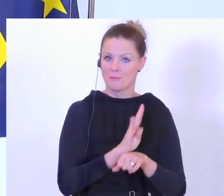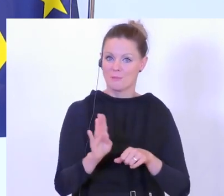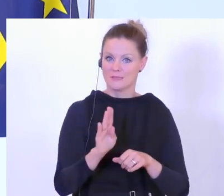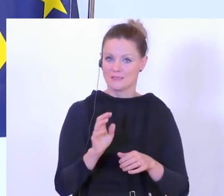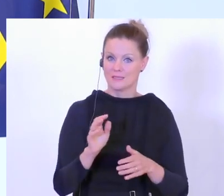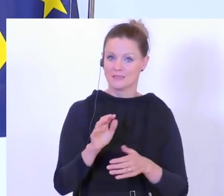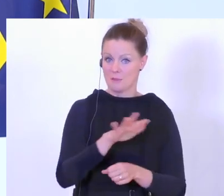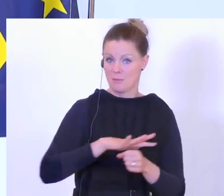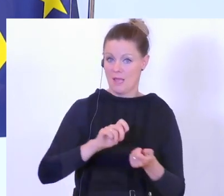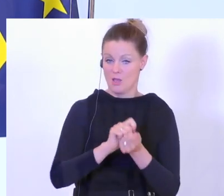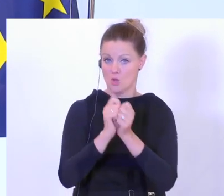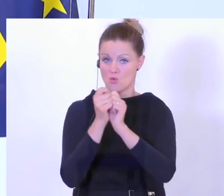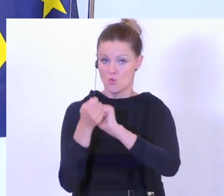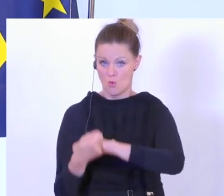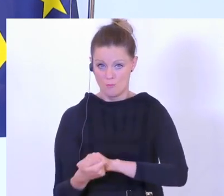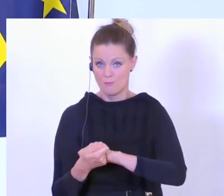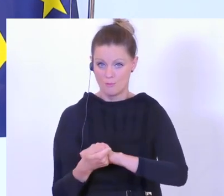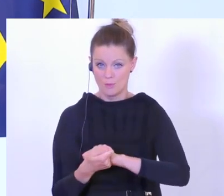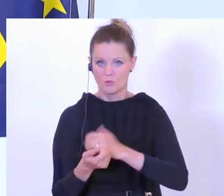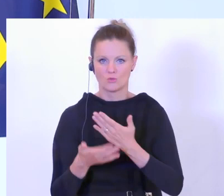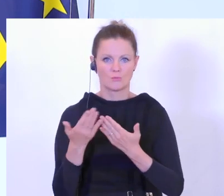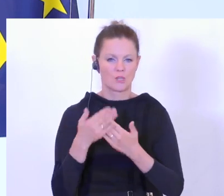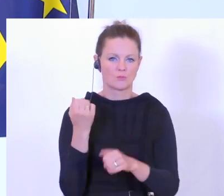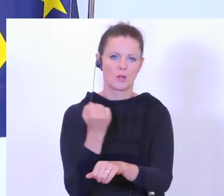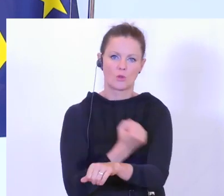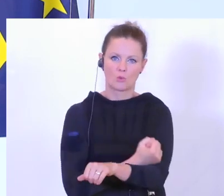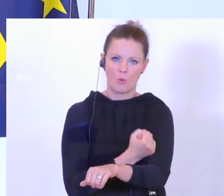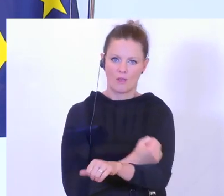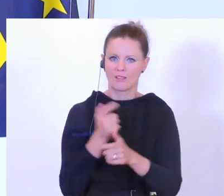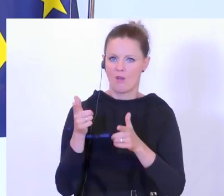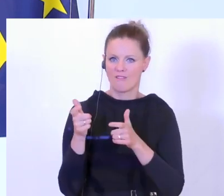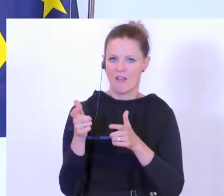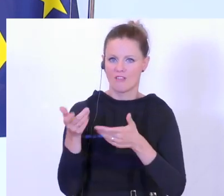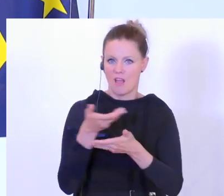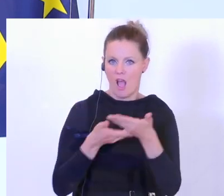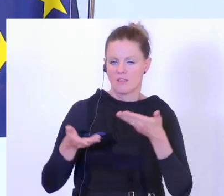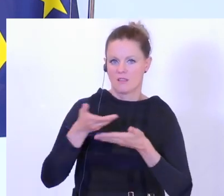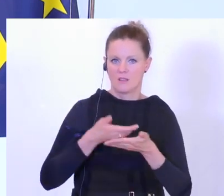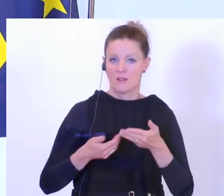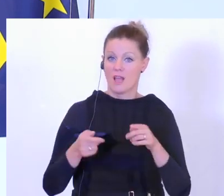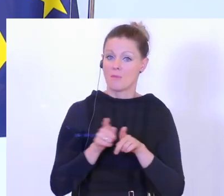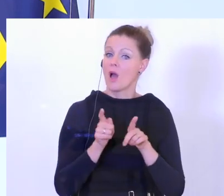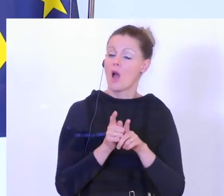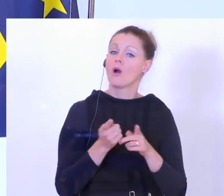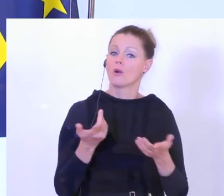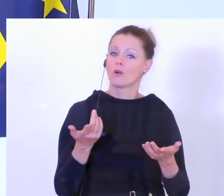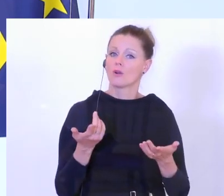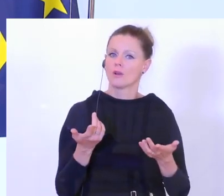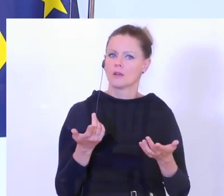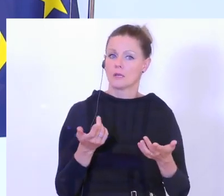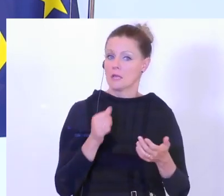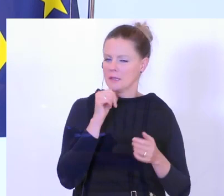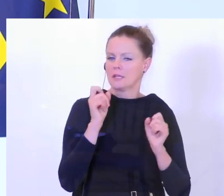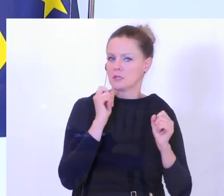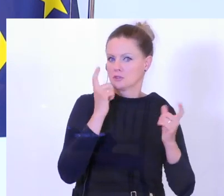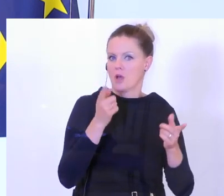ausgewichen, Drogenhandel, Waffenhandel. Aber was uns auch nicht erstaunt,